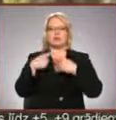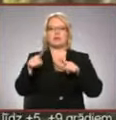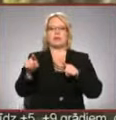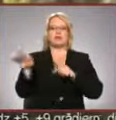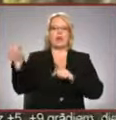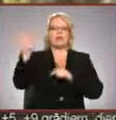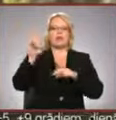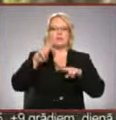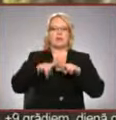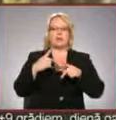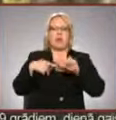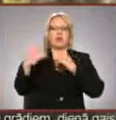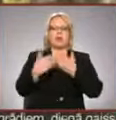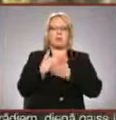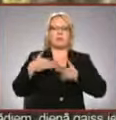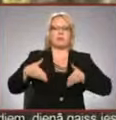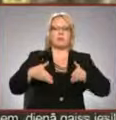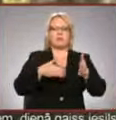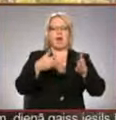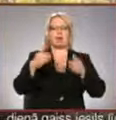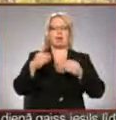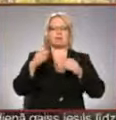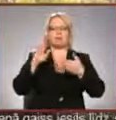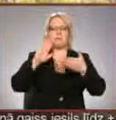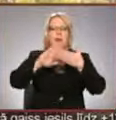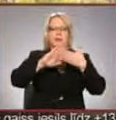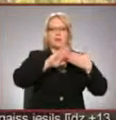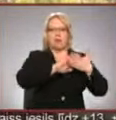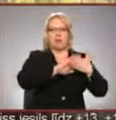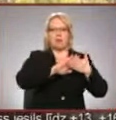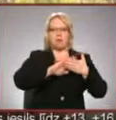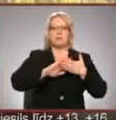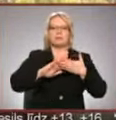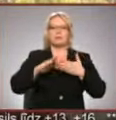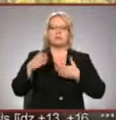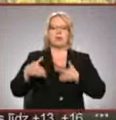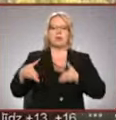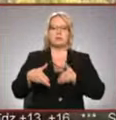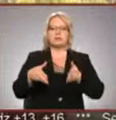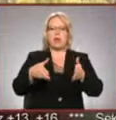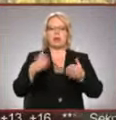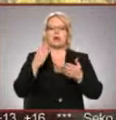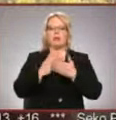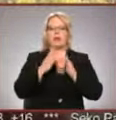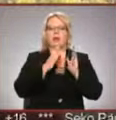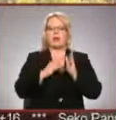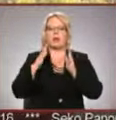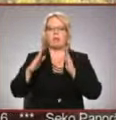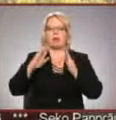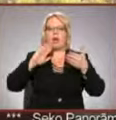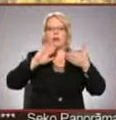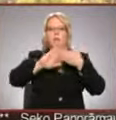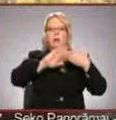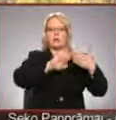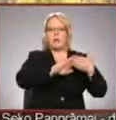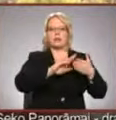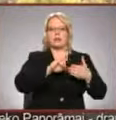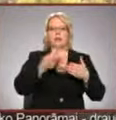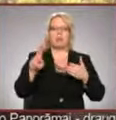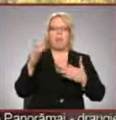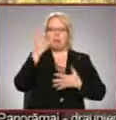Vienlaikus tika atjaunots arī takas mārķējums. Taka jātiek regulāri mārķēta, lai